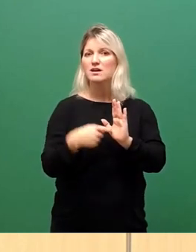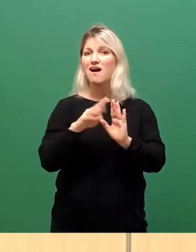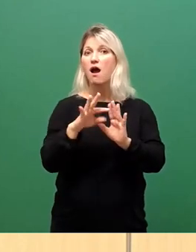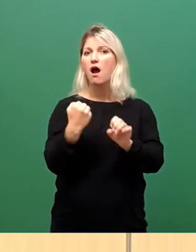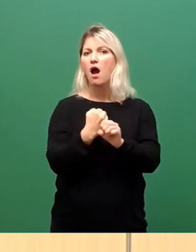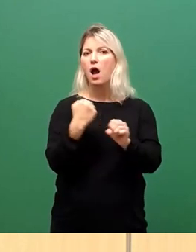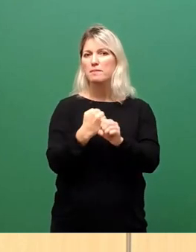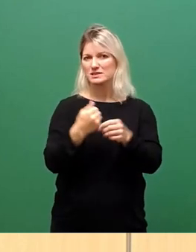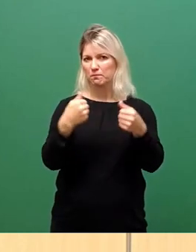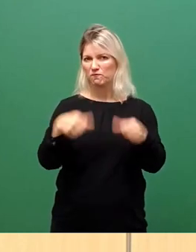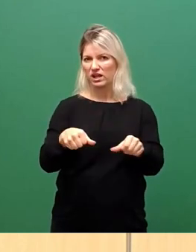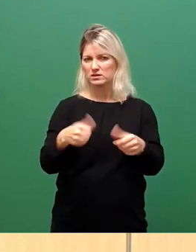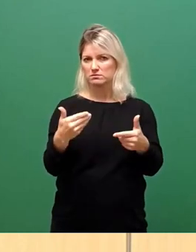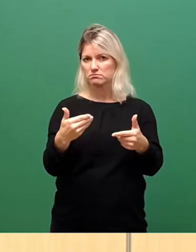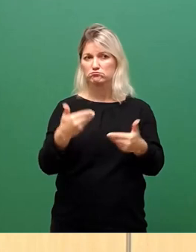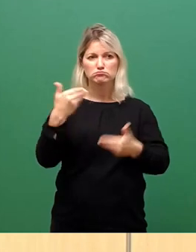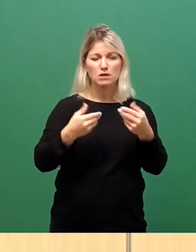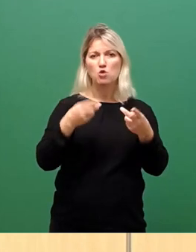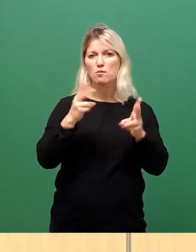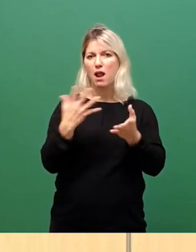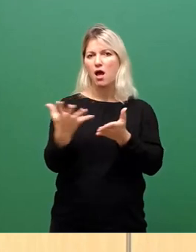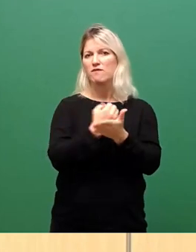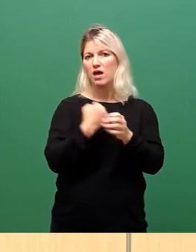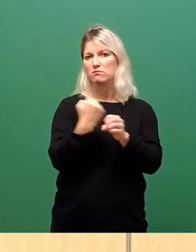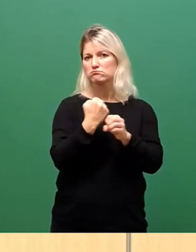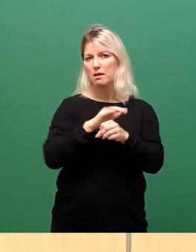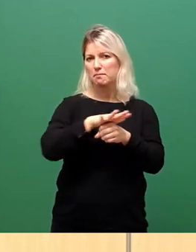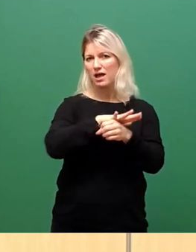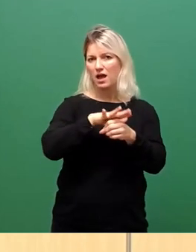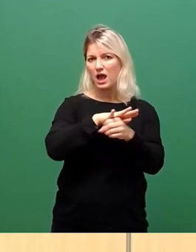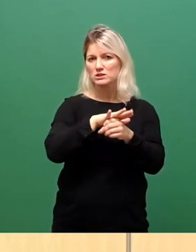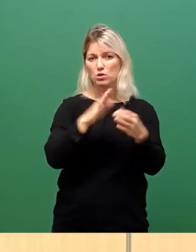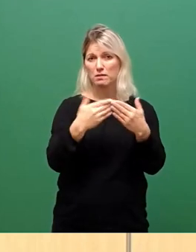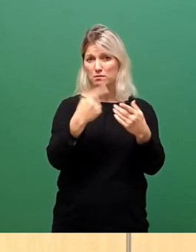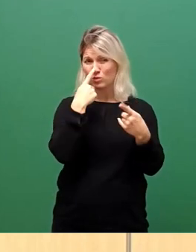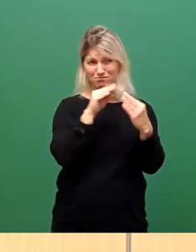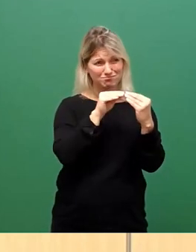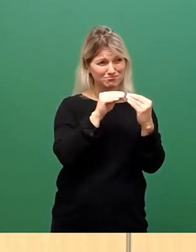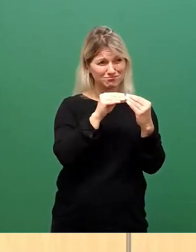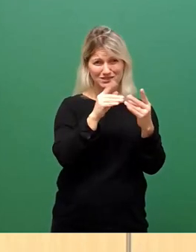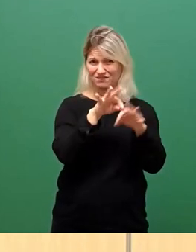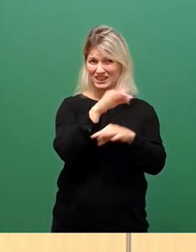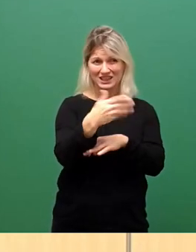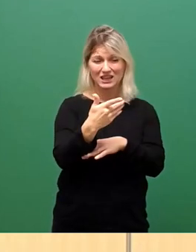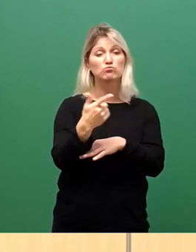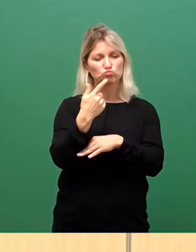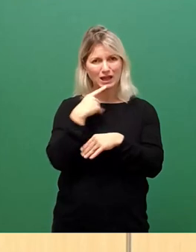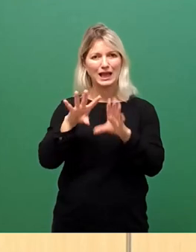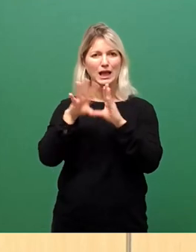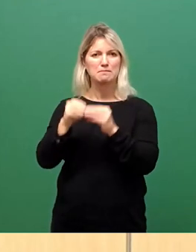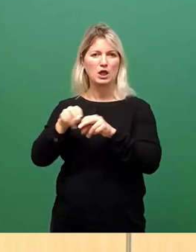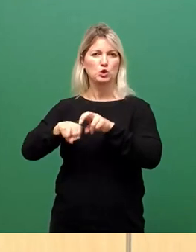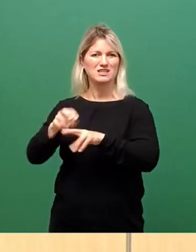in einem normalen erwerbstätigen Bereich oder dann eben, wenn sich nichts geeignetes findet, in gemeinnütziger Arbeit als